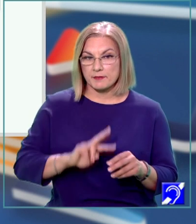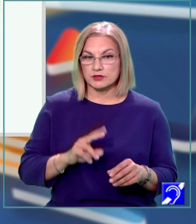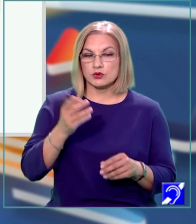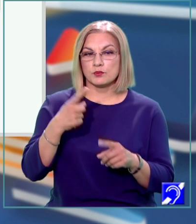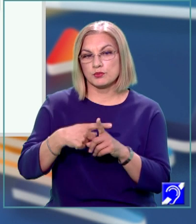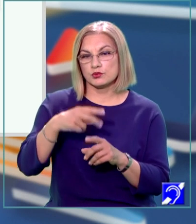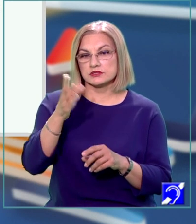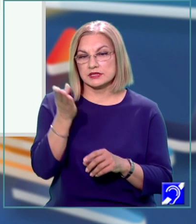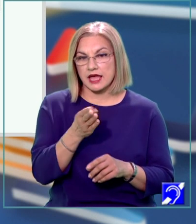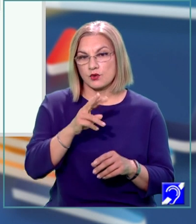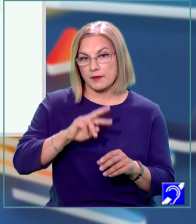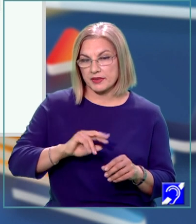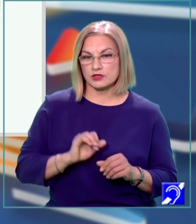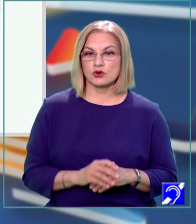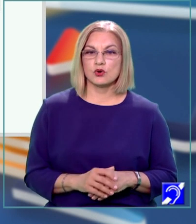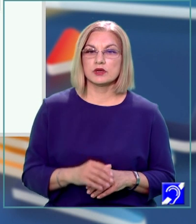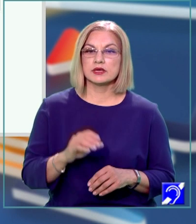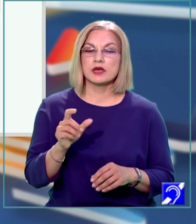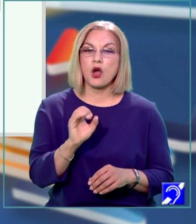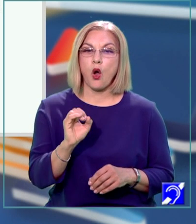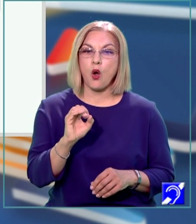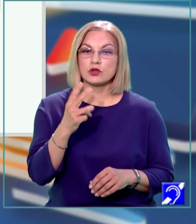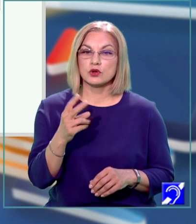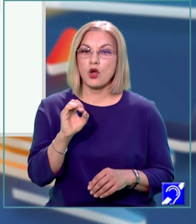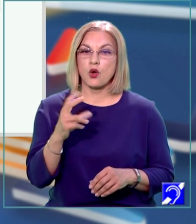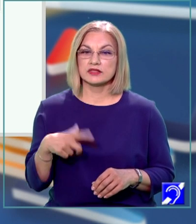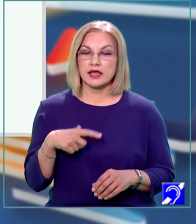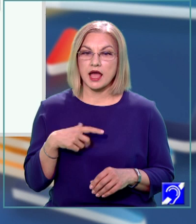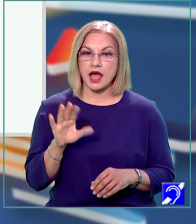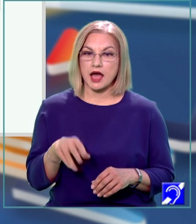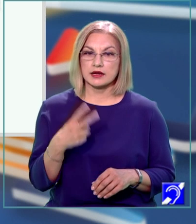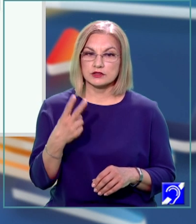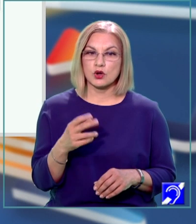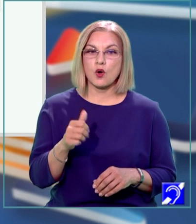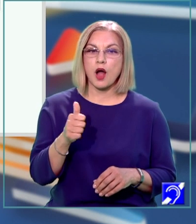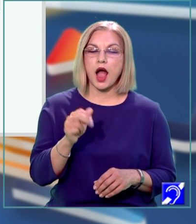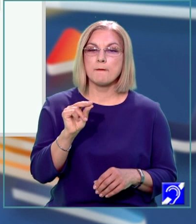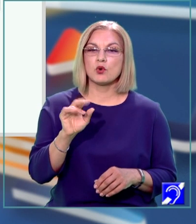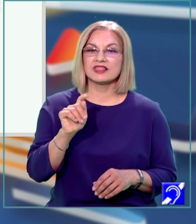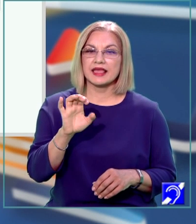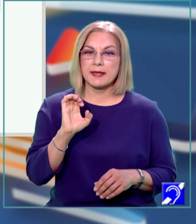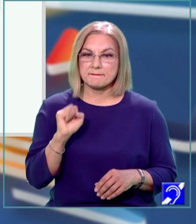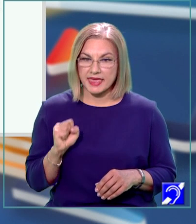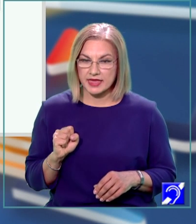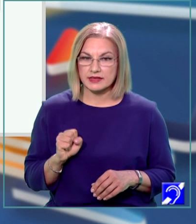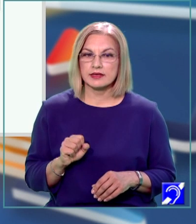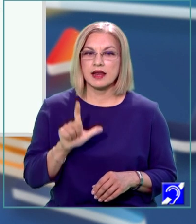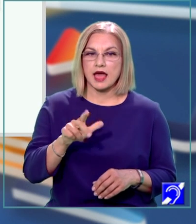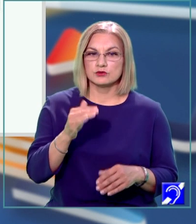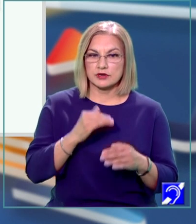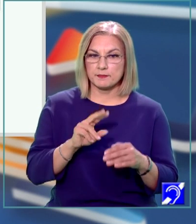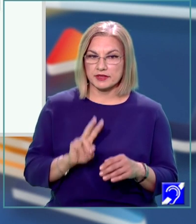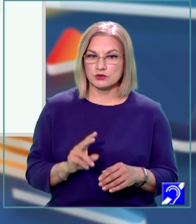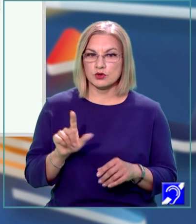2. Segmentul O2, O3 este format din două apoteme, latură pe 2 plus latură pe 2.